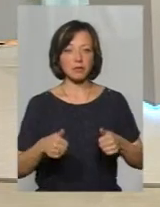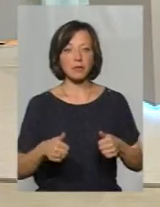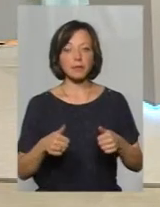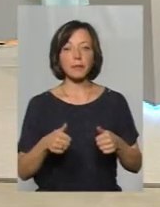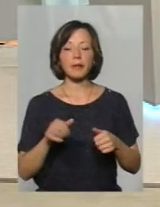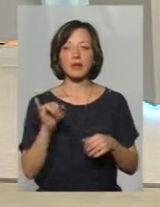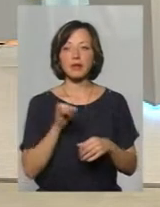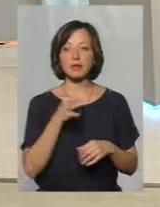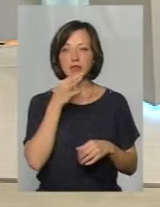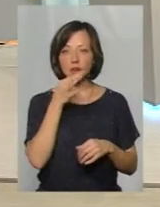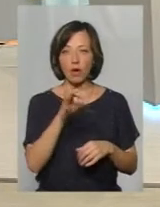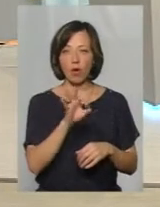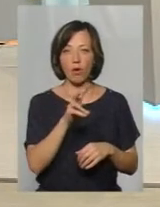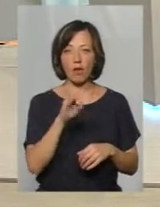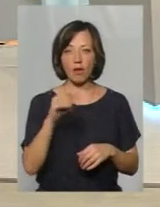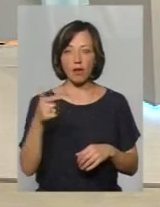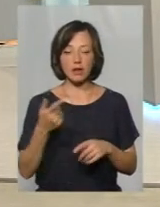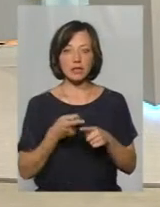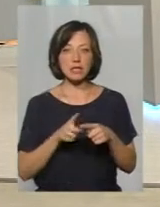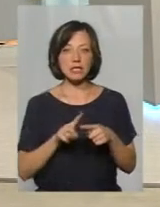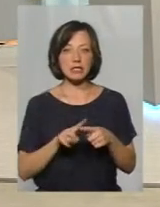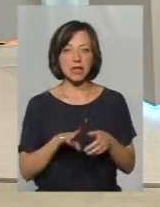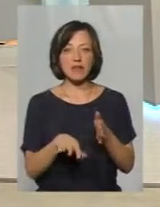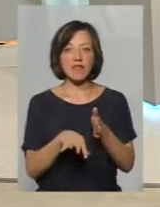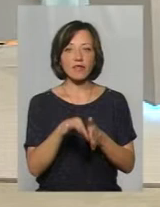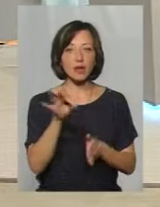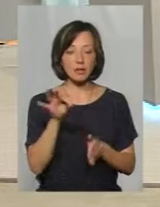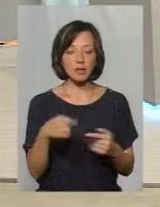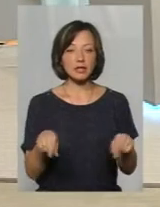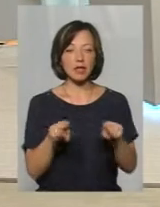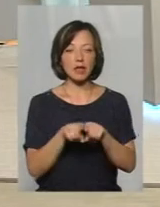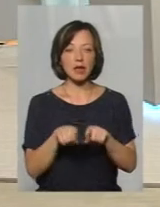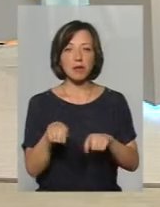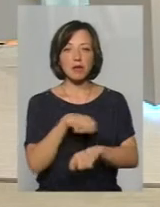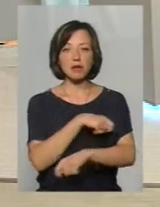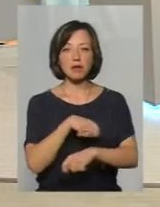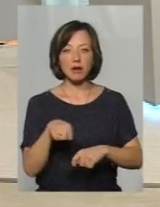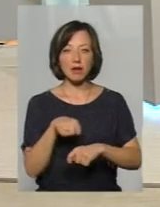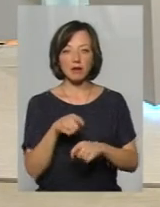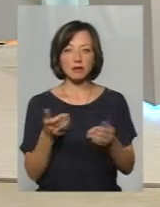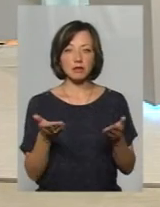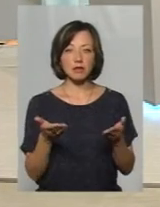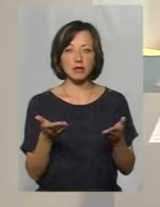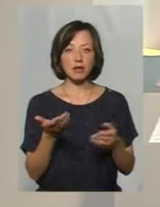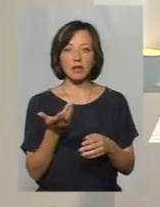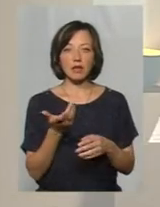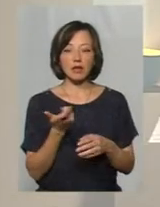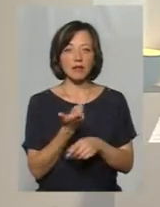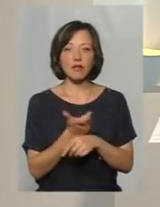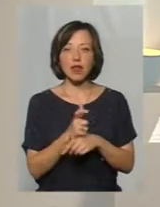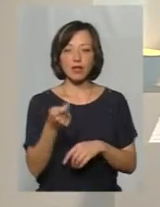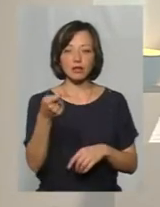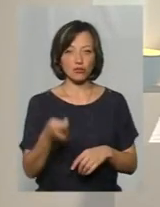вже казав Олег, що це вибраний такий матеріал, найбюджетніший